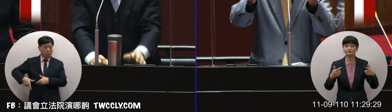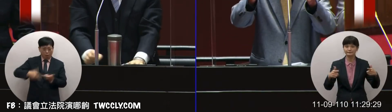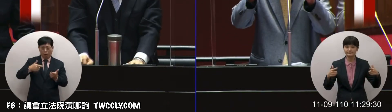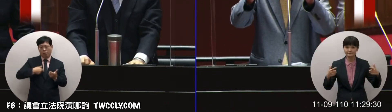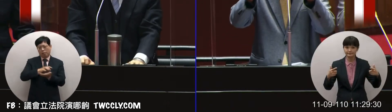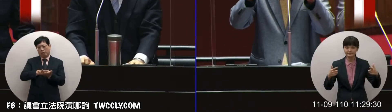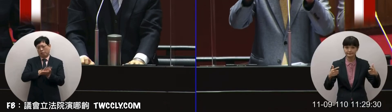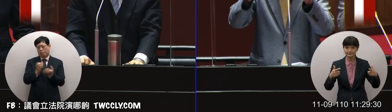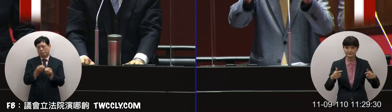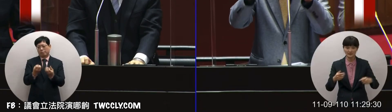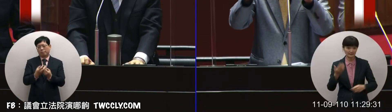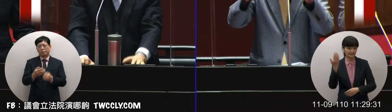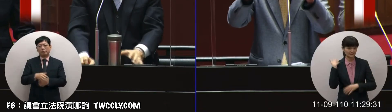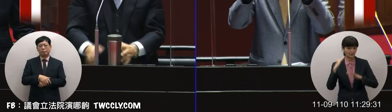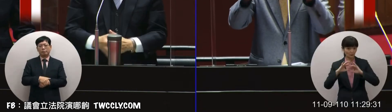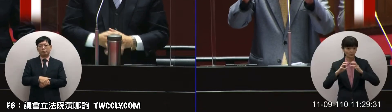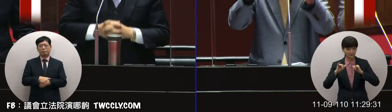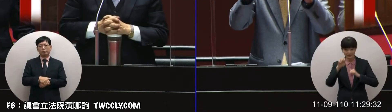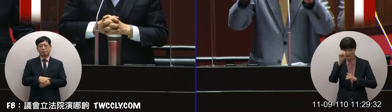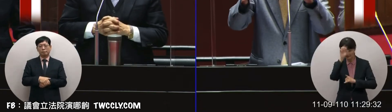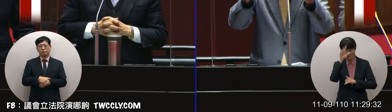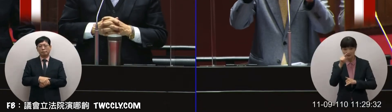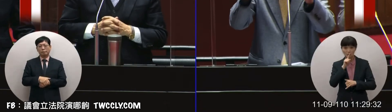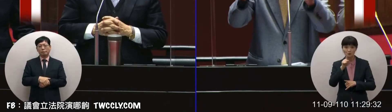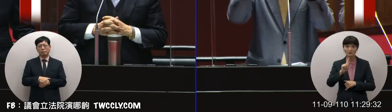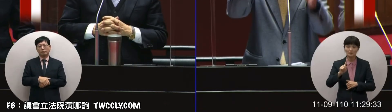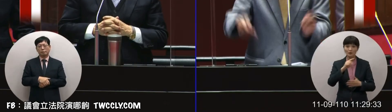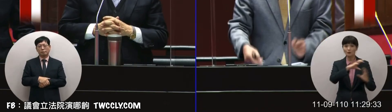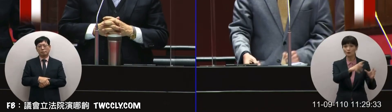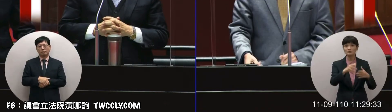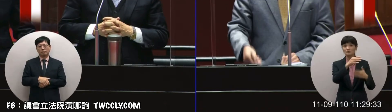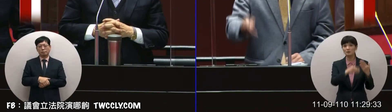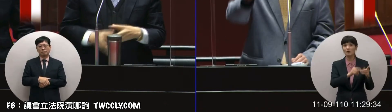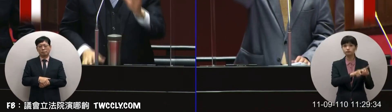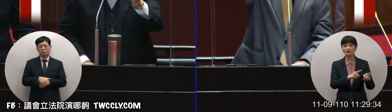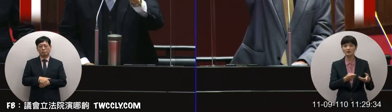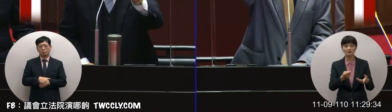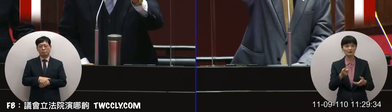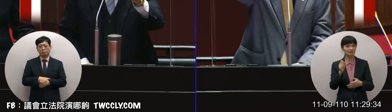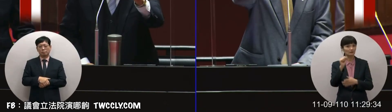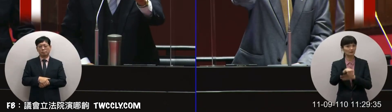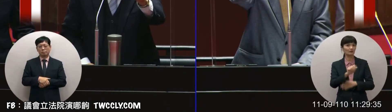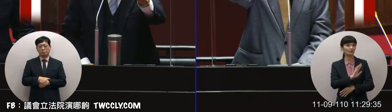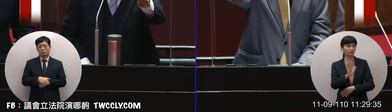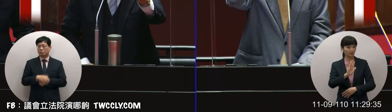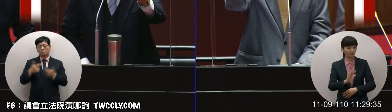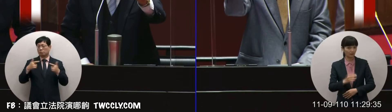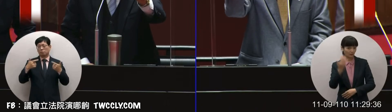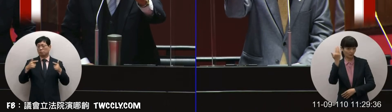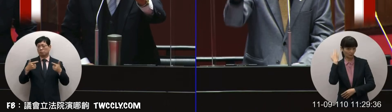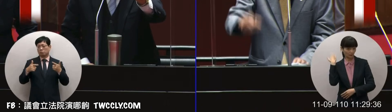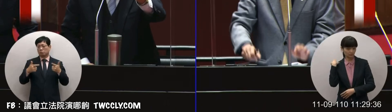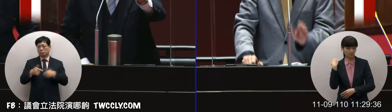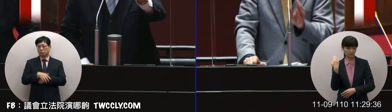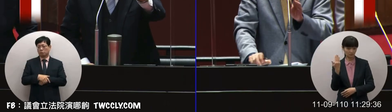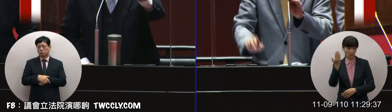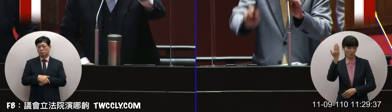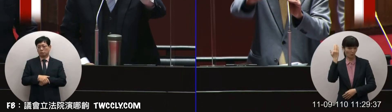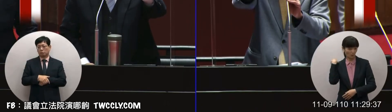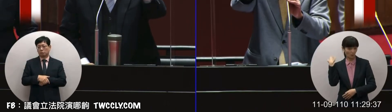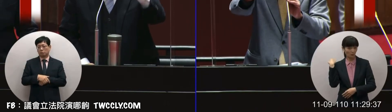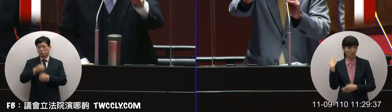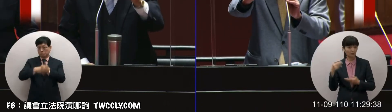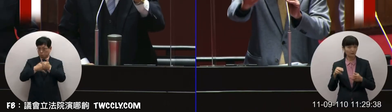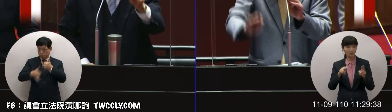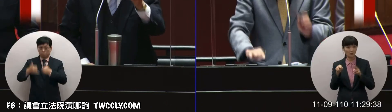就是亂緣你國民黨說國際標準你們一直沒有想像過去了不是不是可以調原來的委